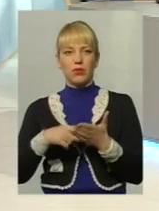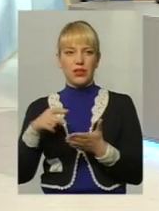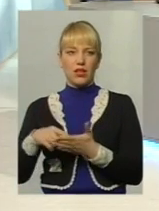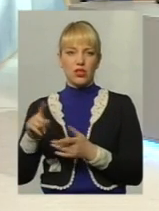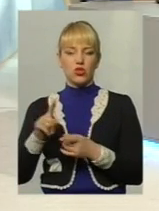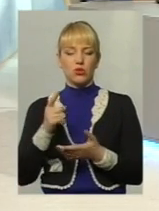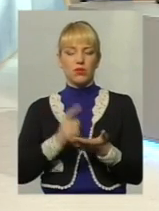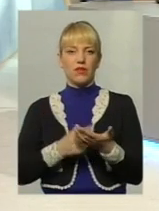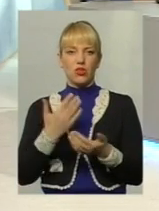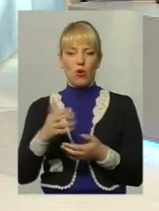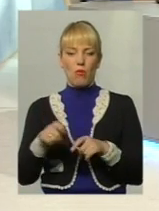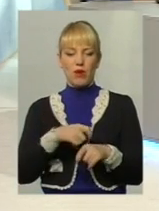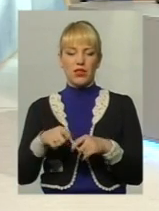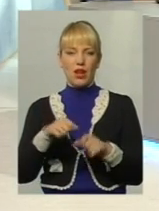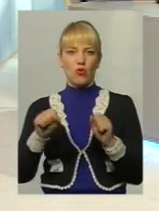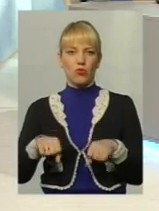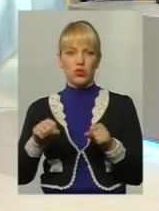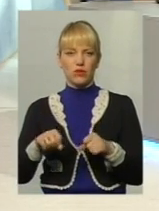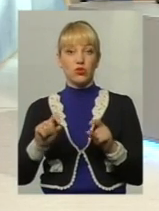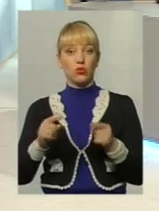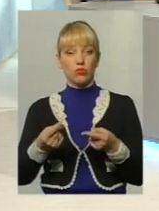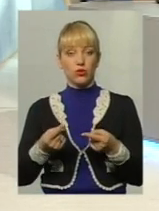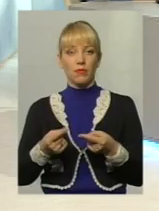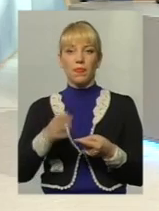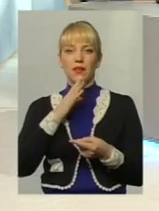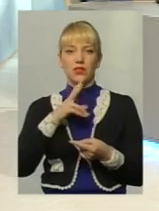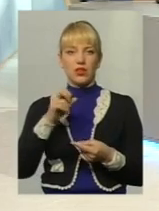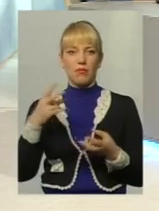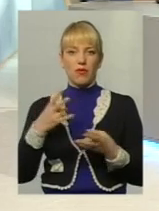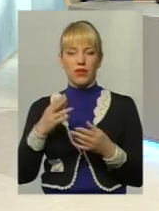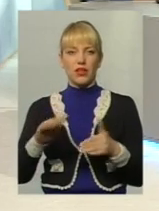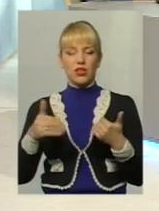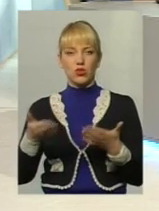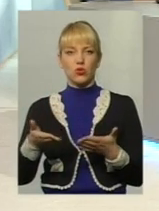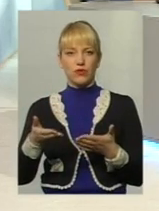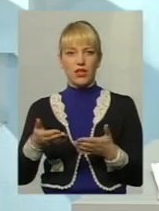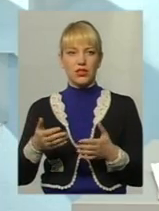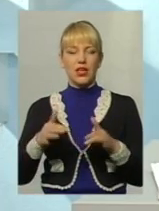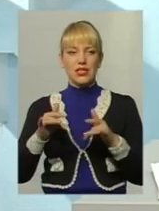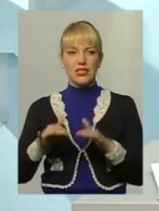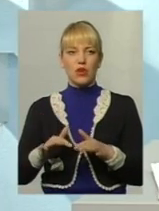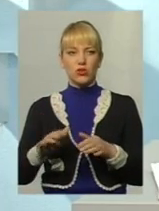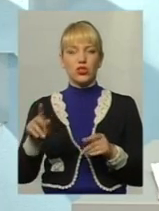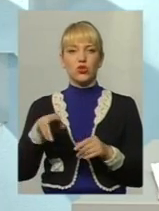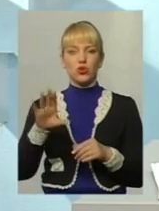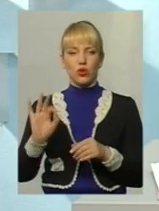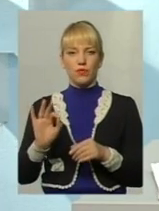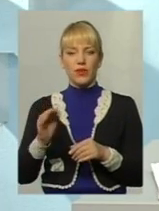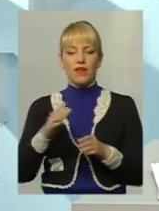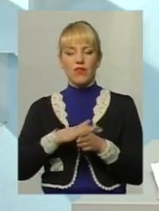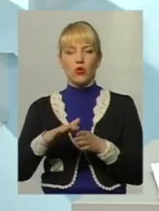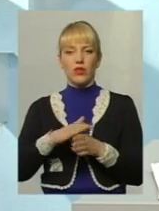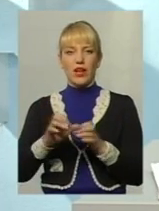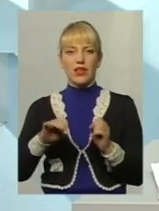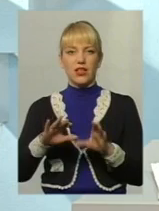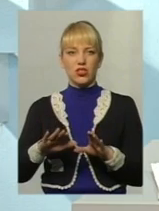підтверджує його матеріальну можливість. Тому жінка повинна ініціювати заходи щодо виконання